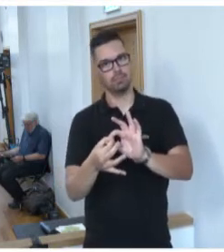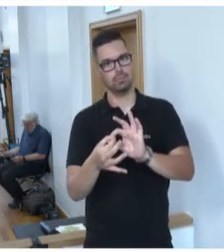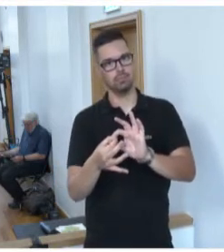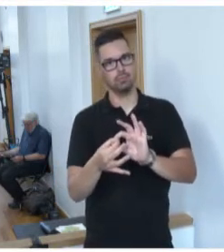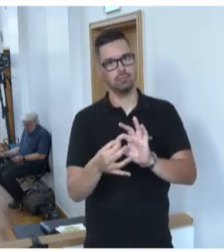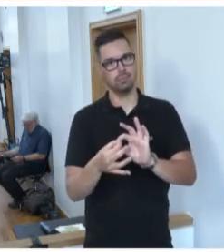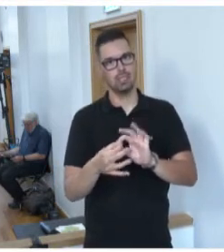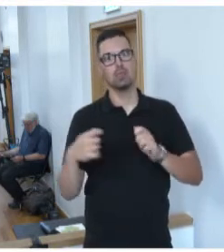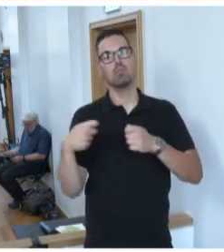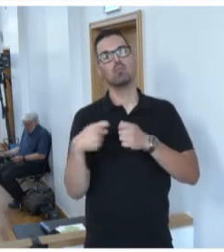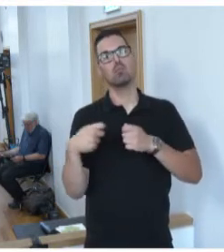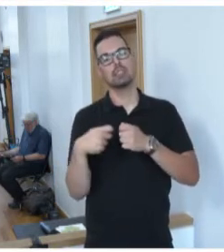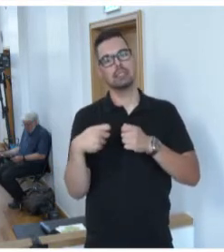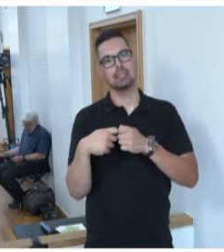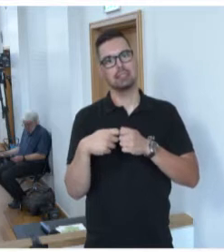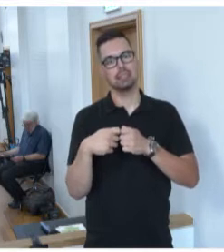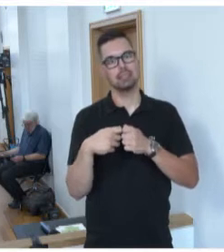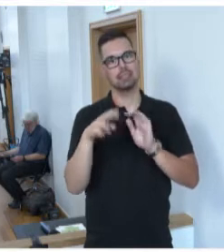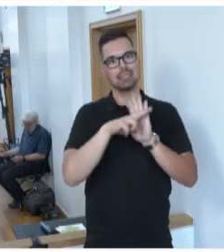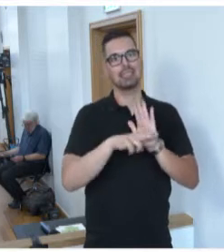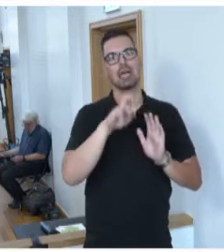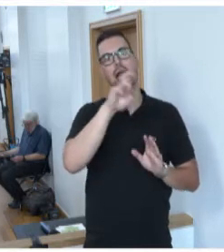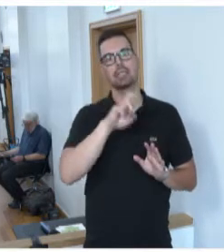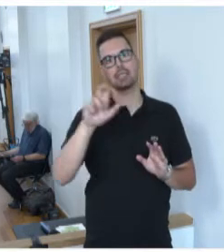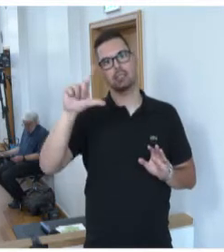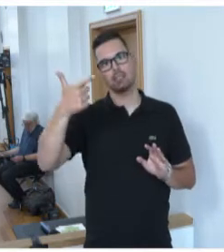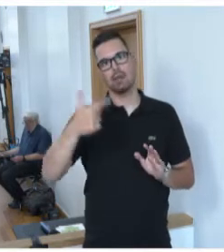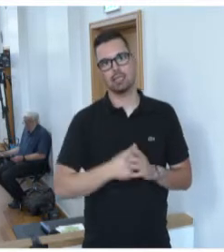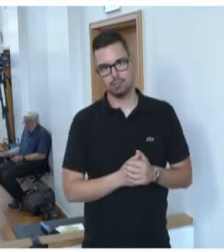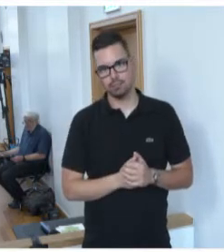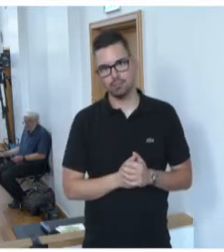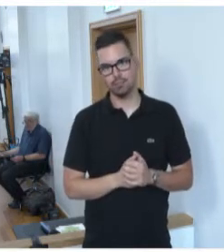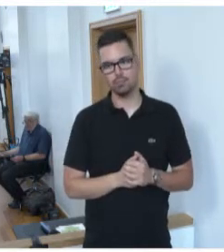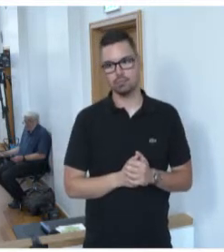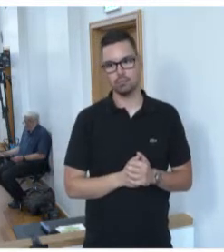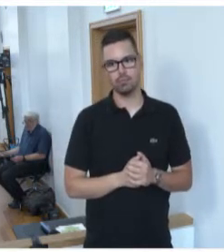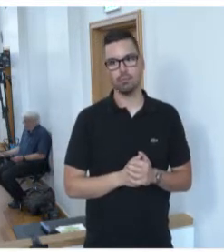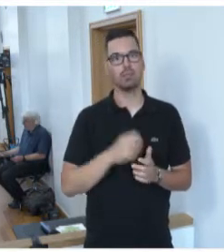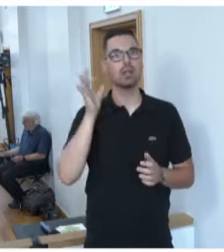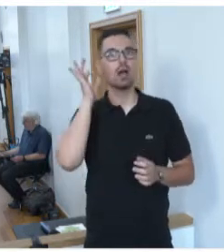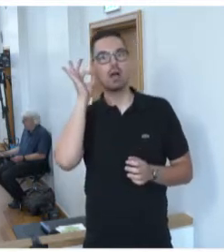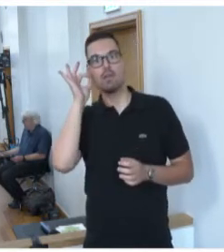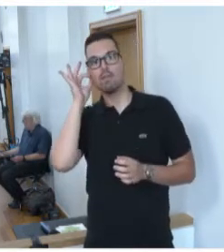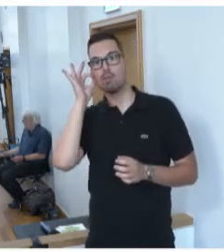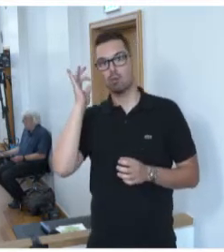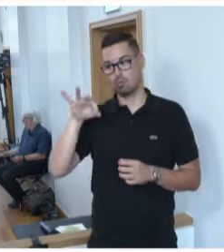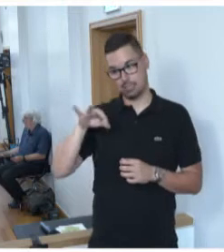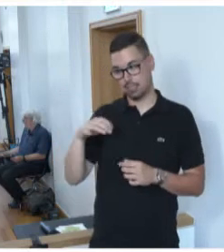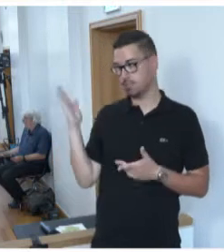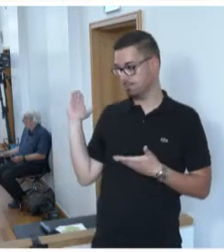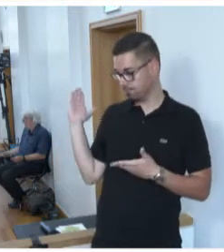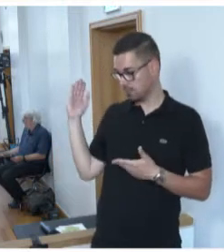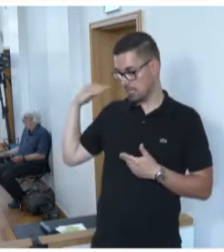erwähnten Bundesgesetzes in Artikel 2. Frau Präsidentin, mit Ihrer Erlaubnis zitiere ich,